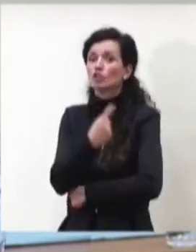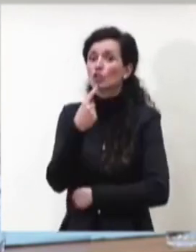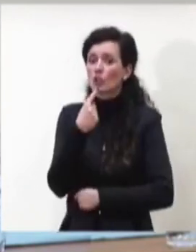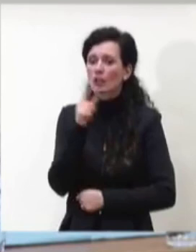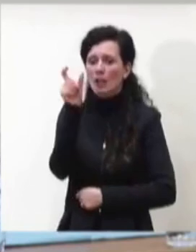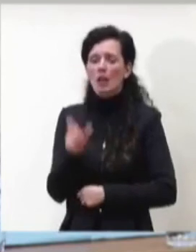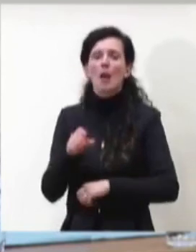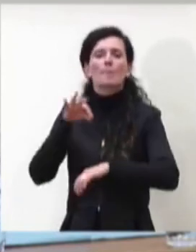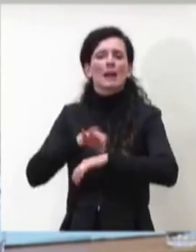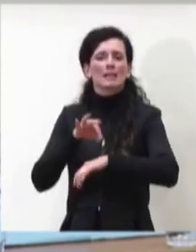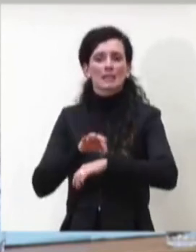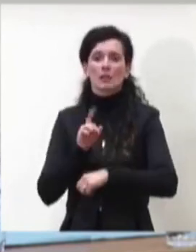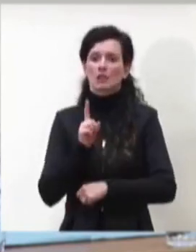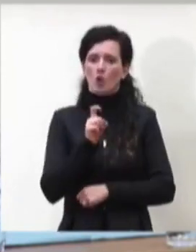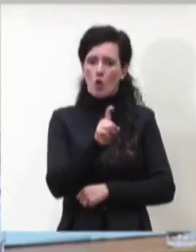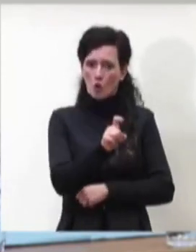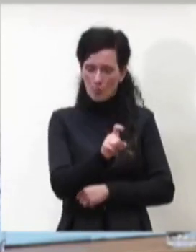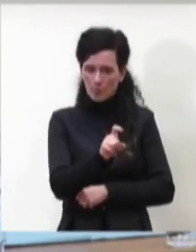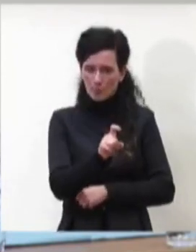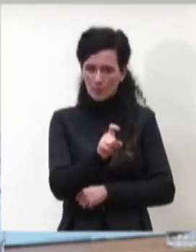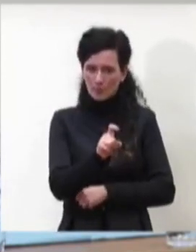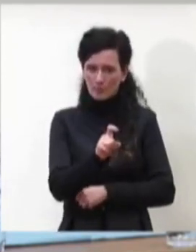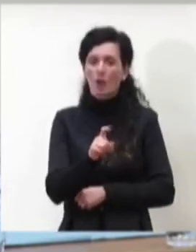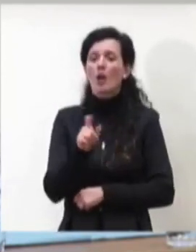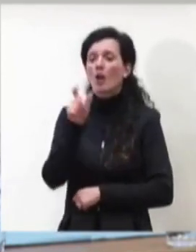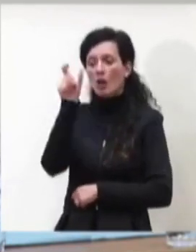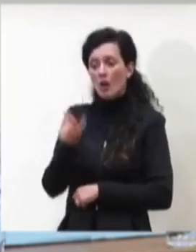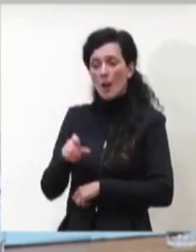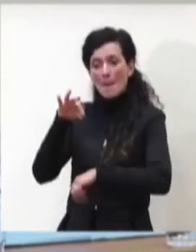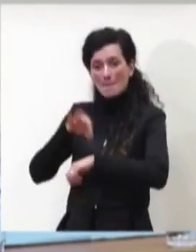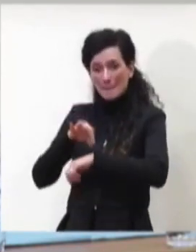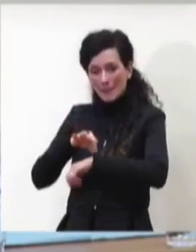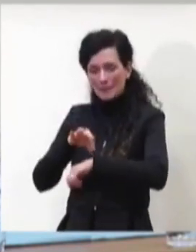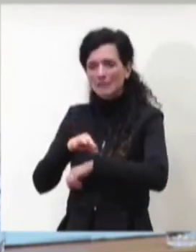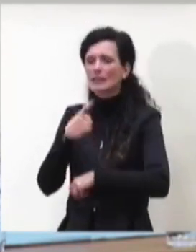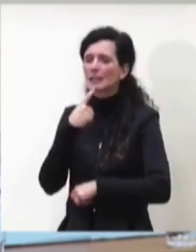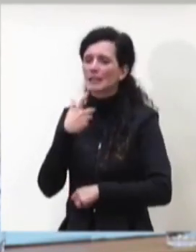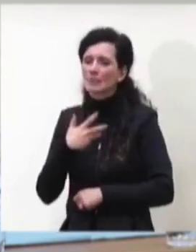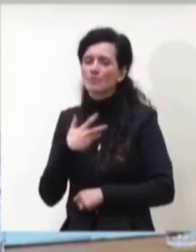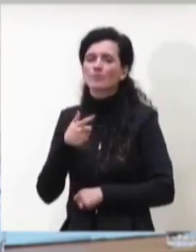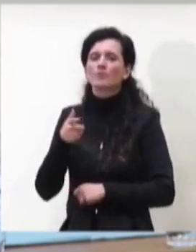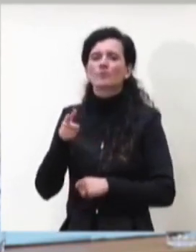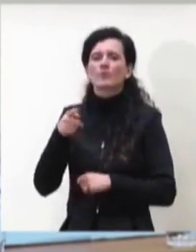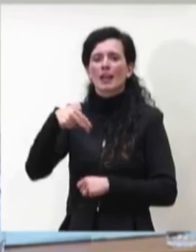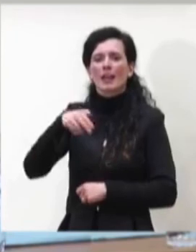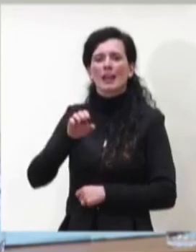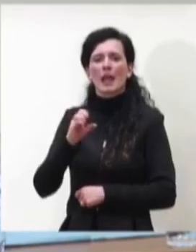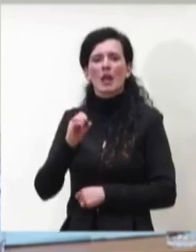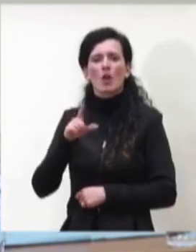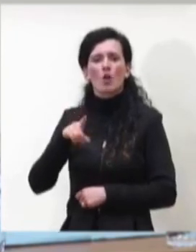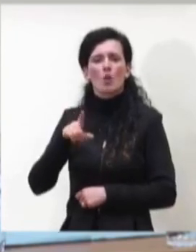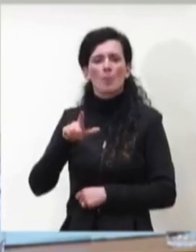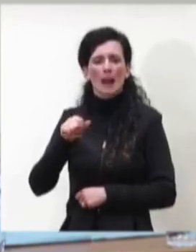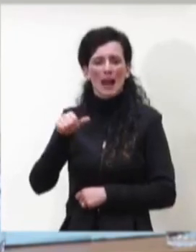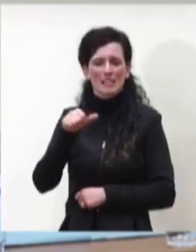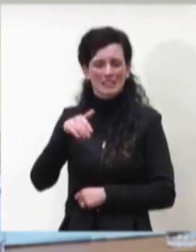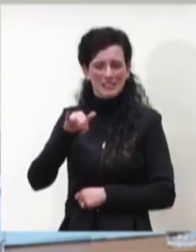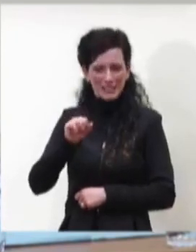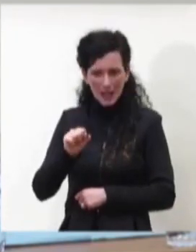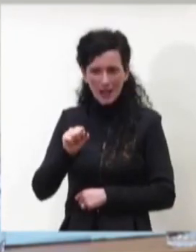onco-amatologici quindi affetti da neoplasie del sistema emupoietico